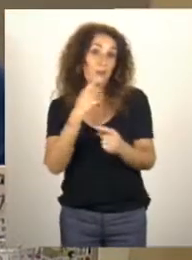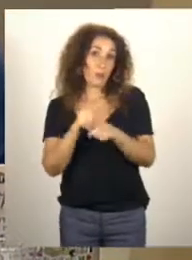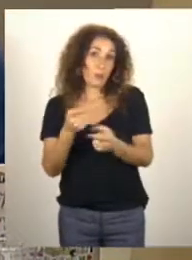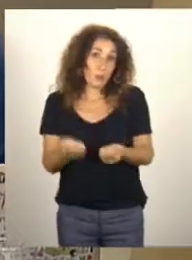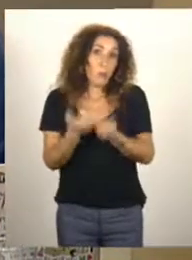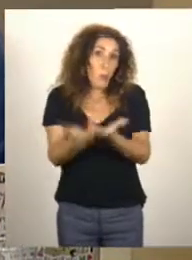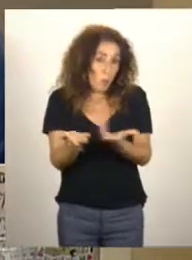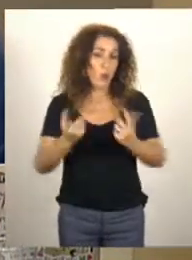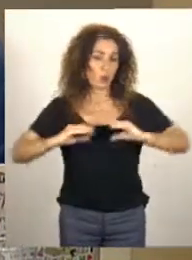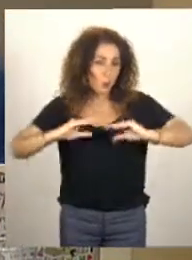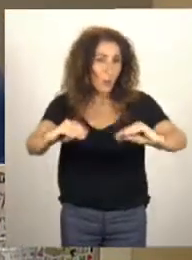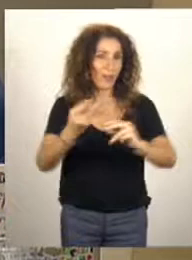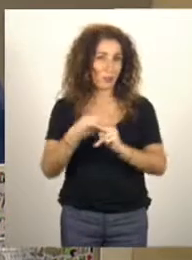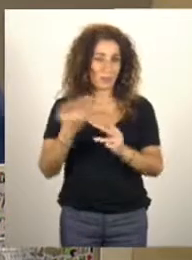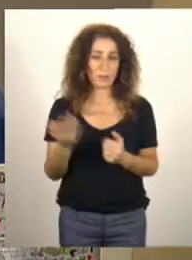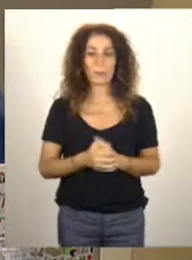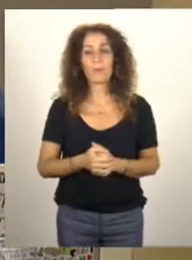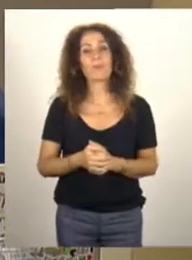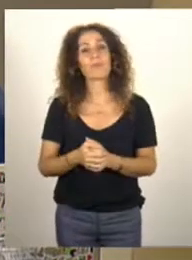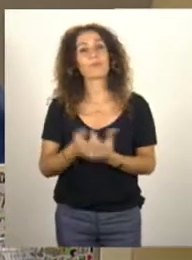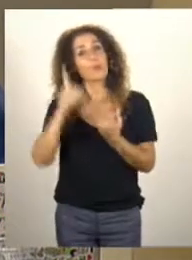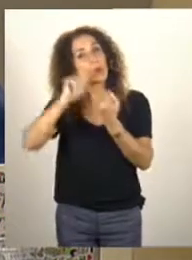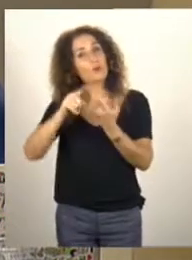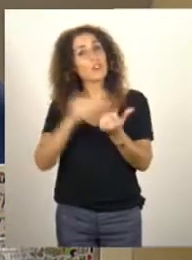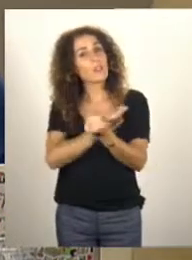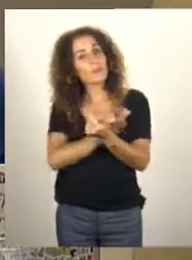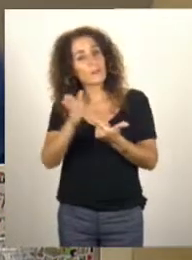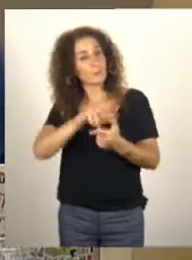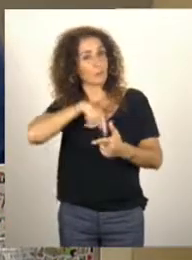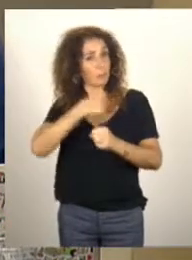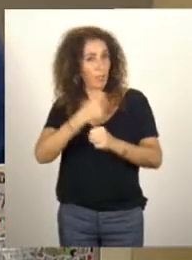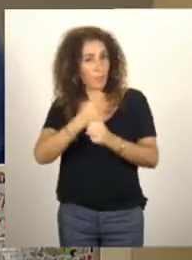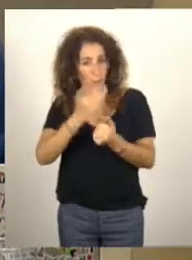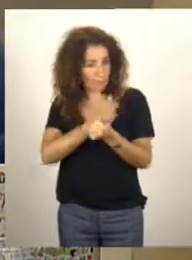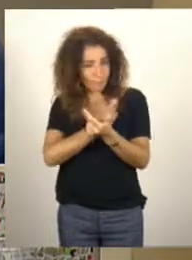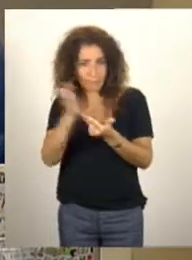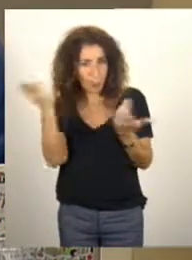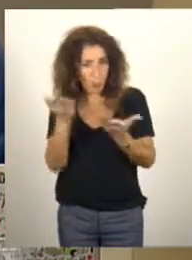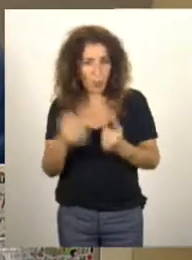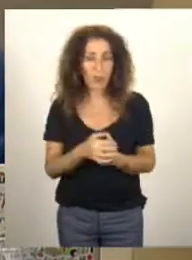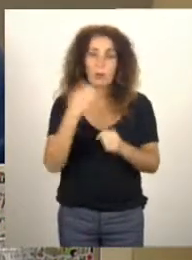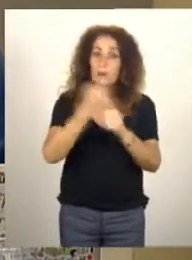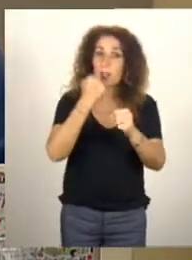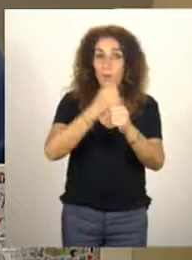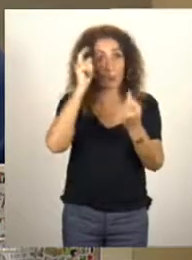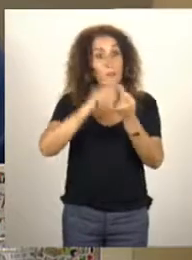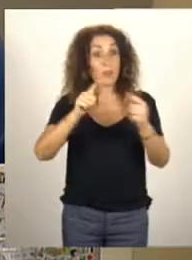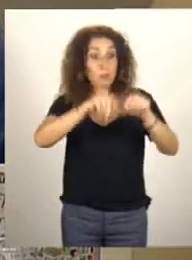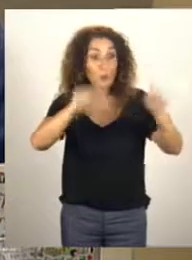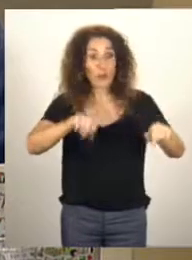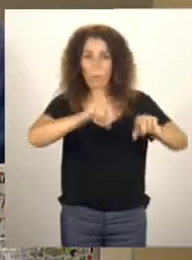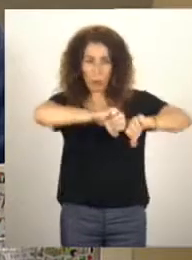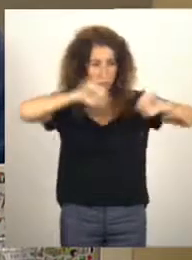mise en œuvre. Donc les deux objectifs de notre travail ont été de travailler sur la transparence du budget